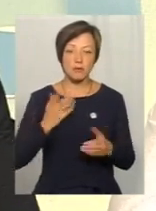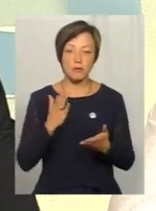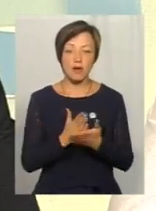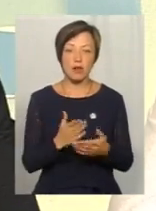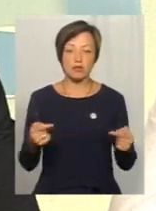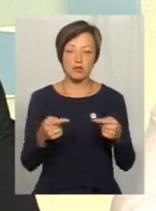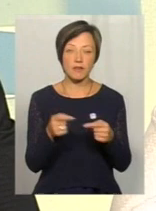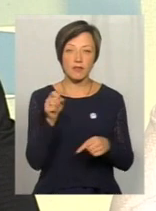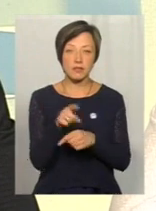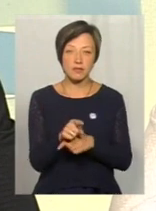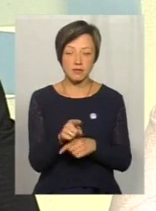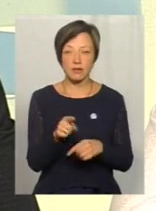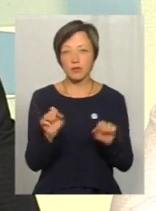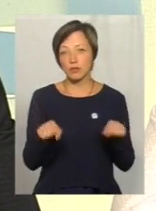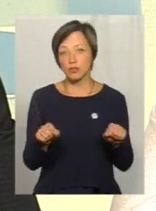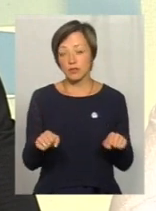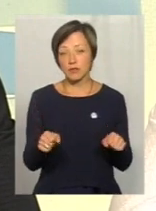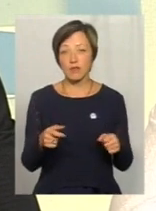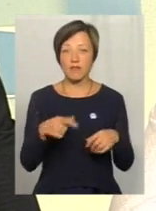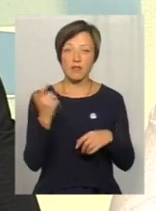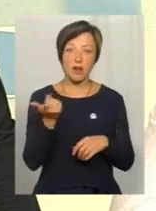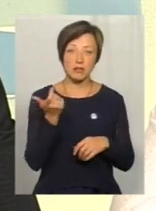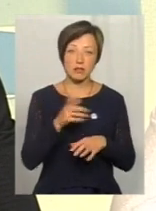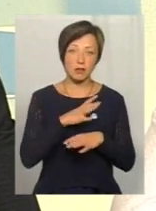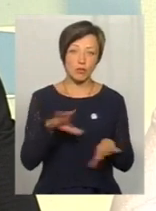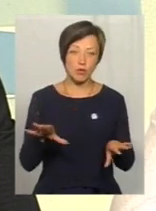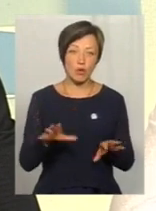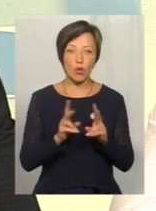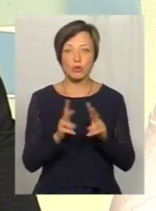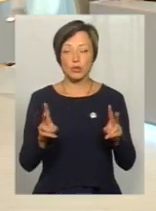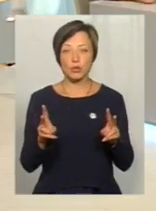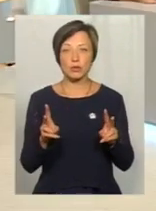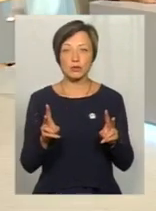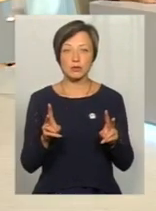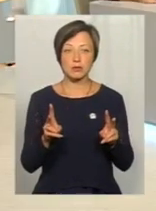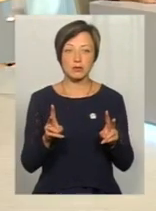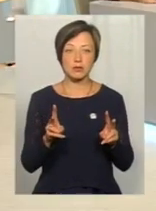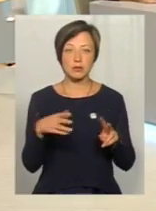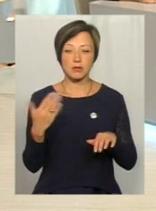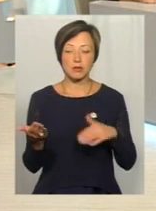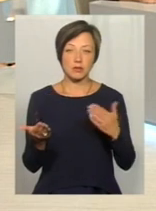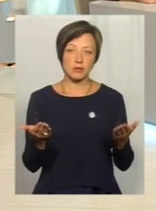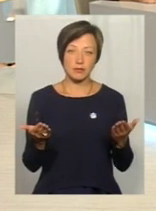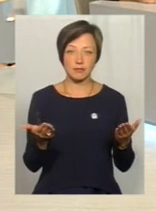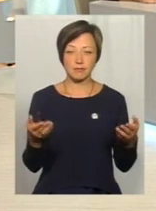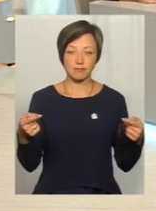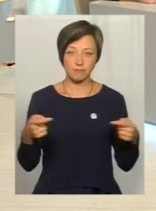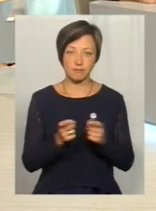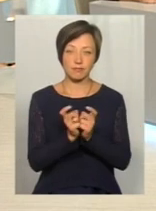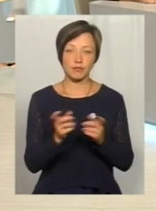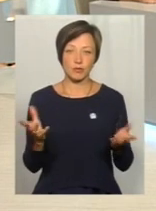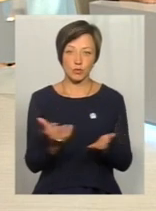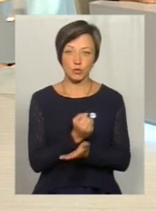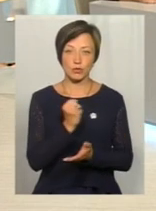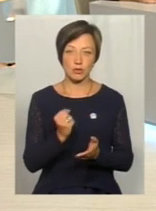вказівки, можливо, так, можливо, власника не було. Знаєте, хтось там перегнув палку з однієї сторони, хтось з іншого, якось так вона